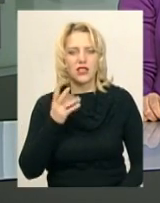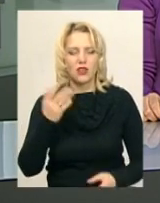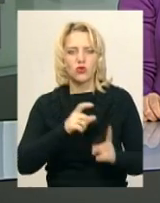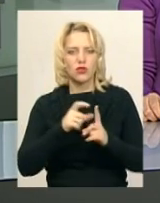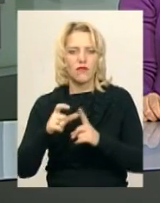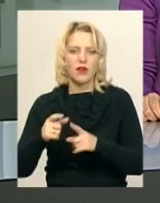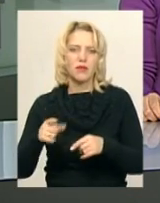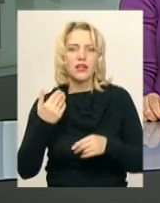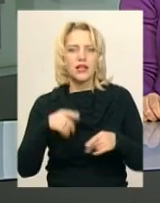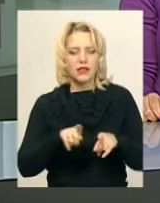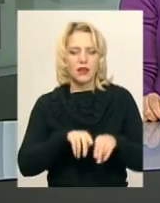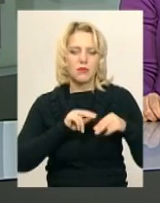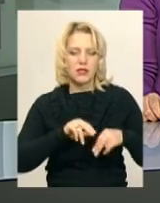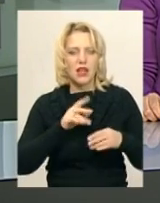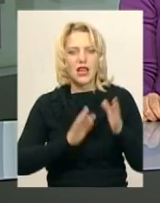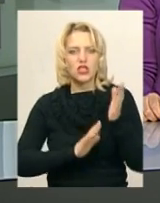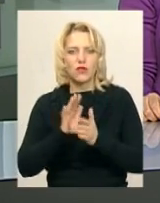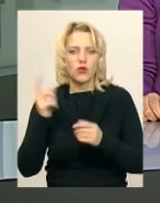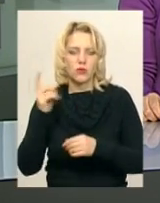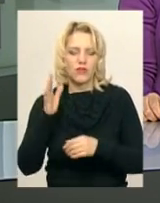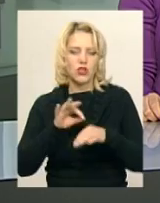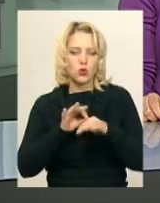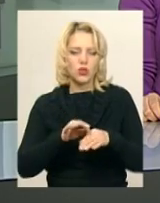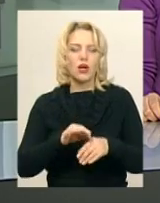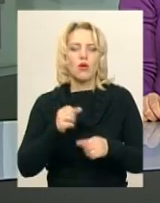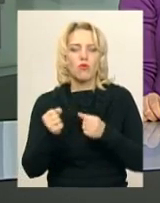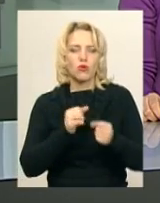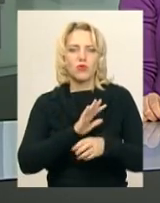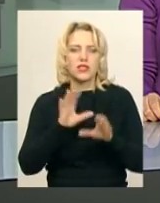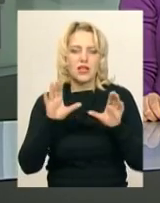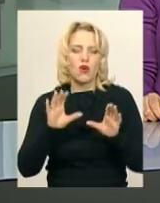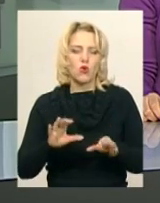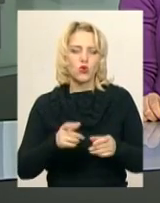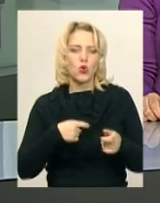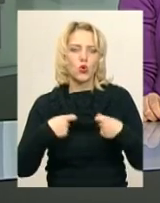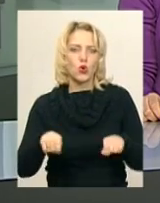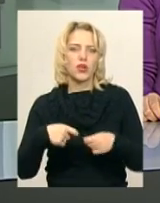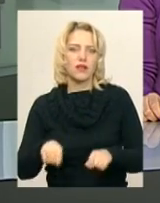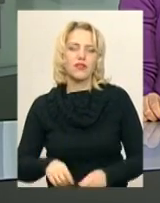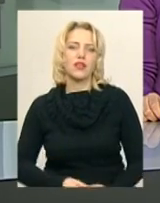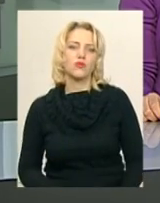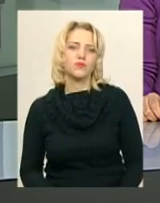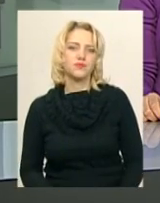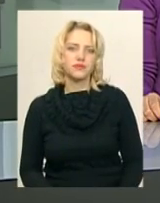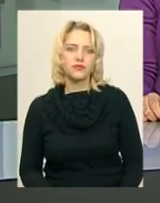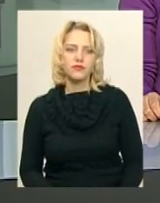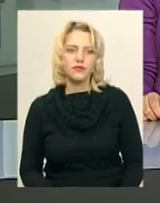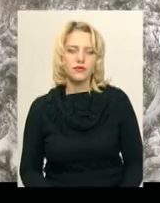його словами, так працівники лісових господарств ведуть боротьбу з незаконною торгівлею. Подробиці у сюжеті Лесі Боровець.